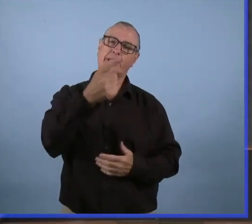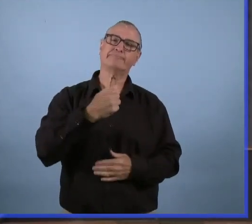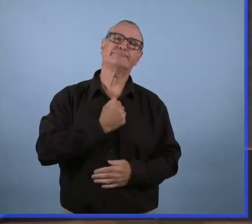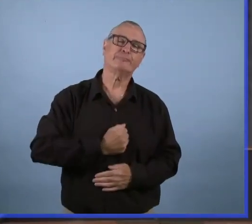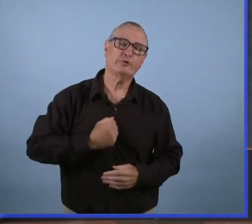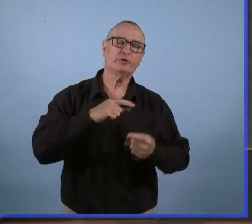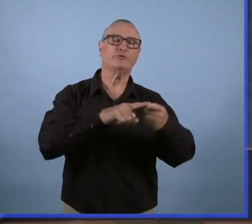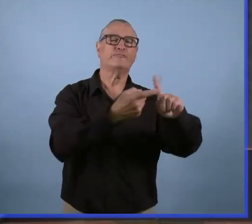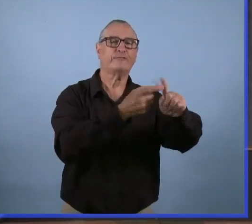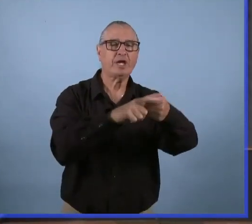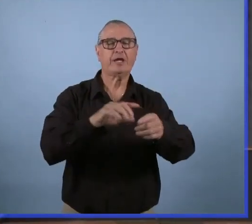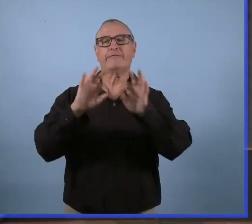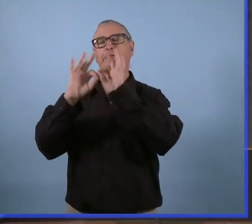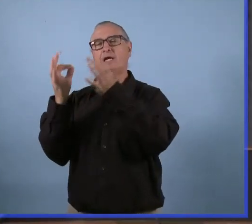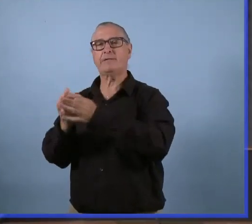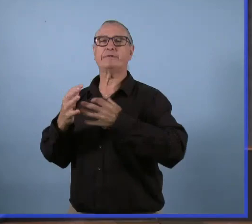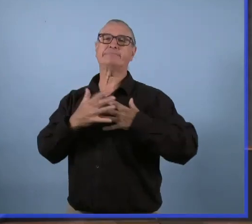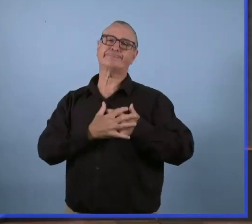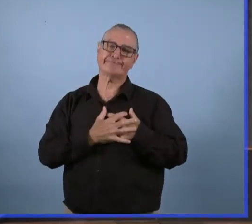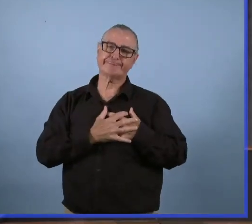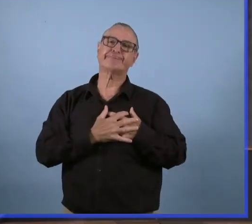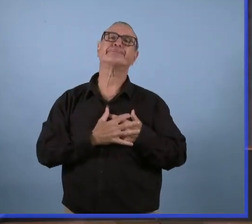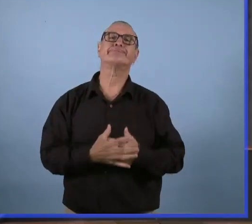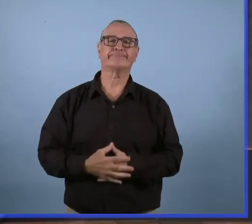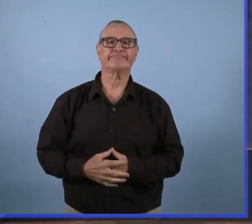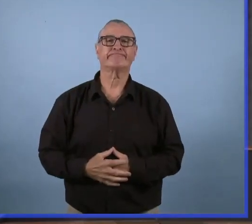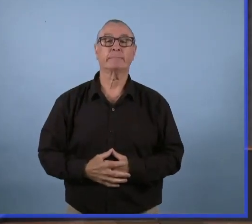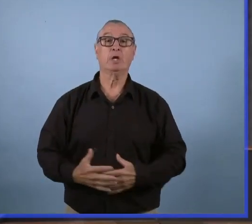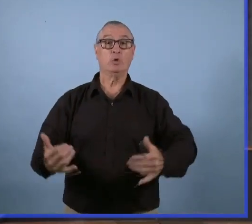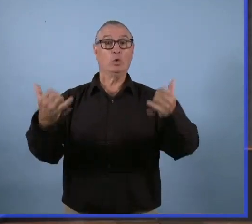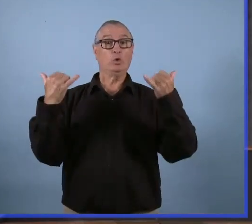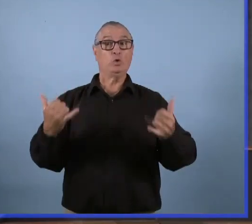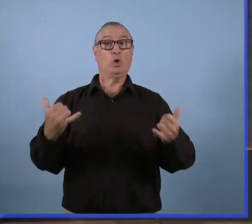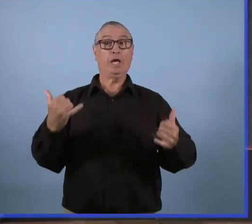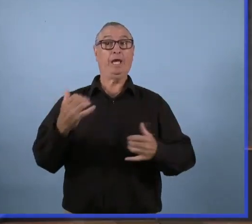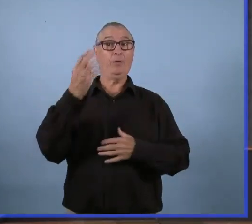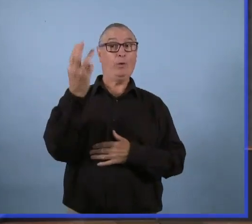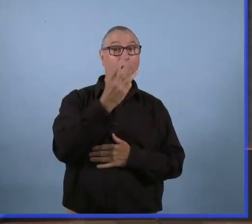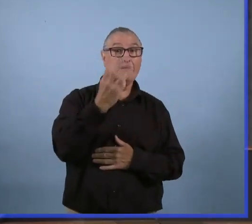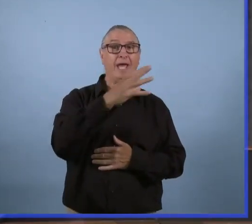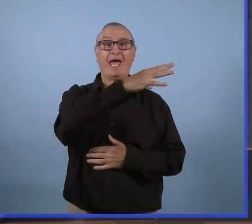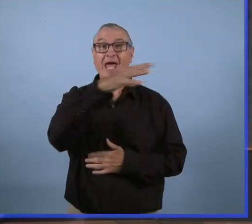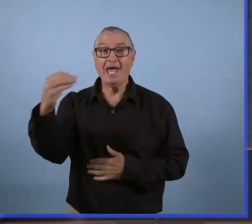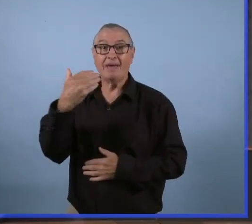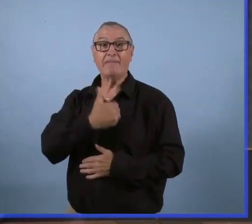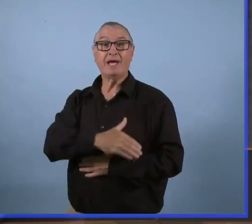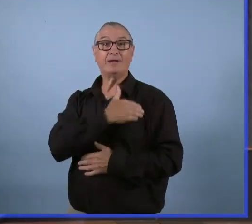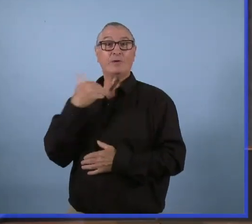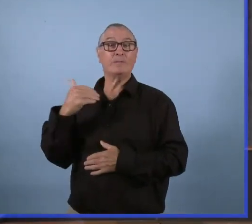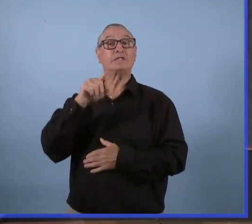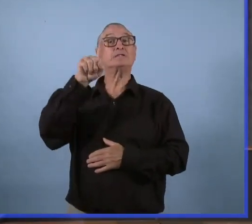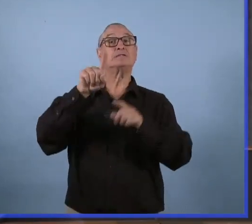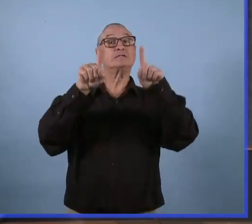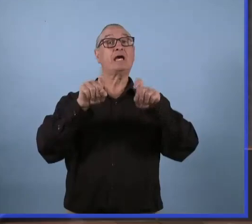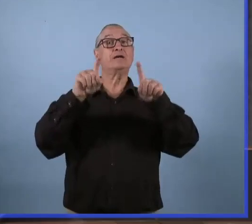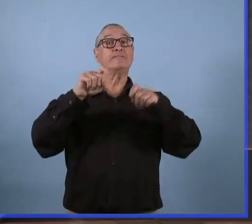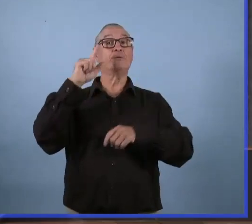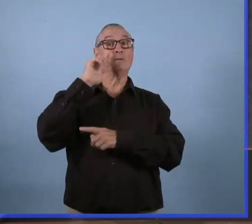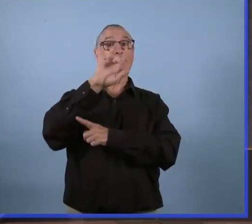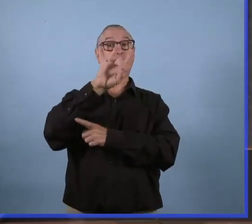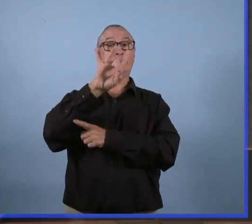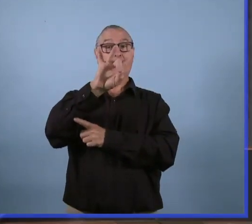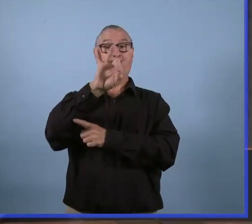,3% à l'échelle de la province et à Winnipeg. À 9h30 ce matin, il y avait 189 nouveaux cas du virus